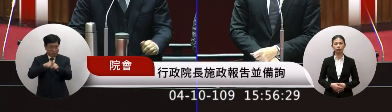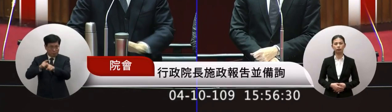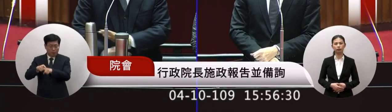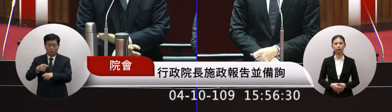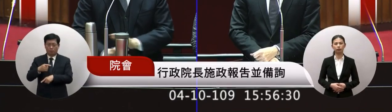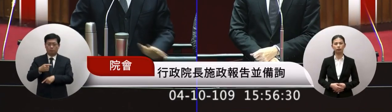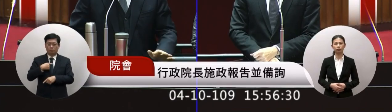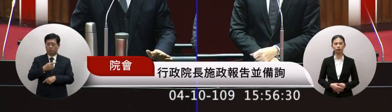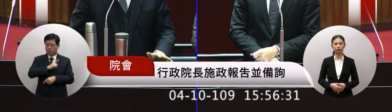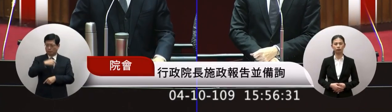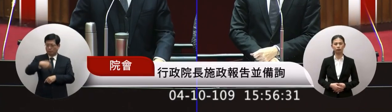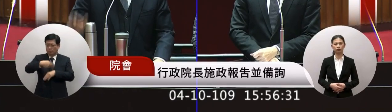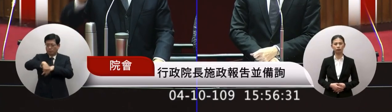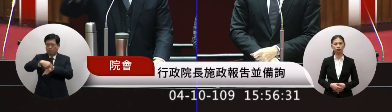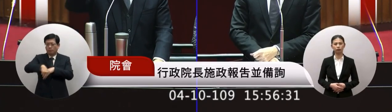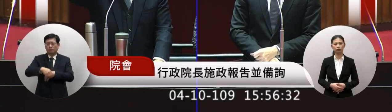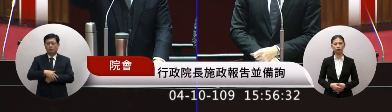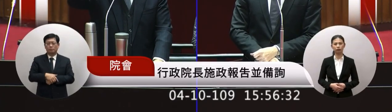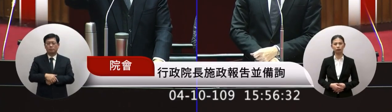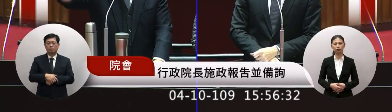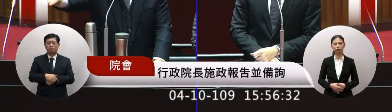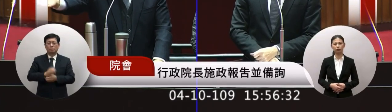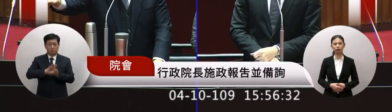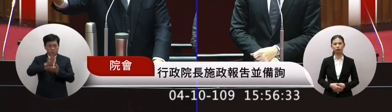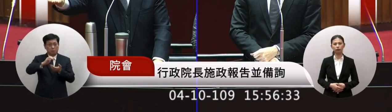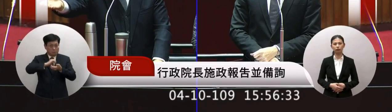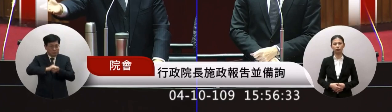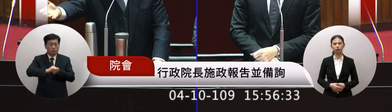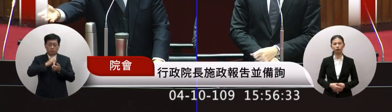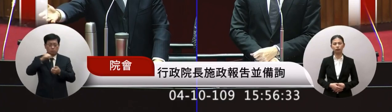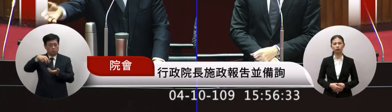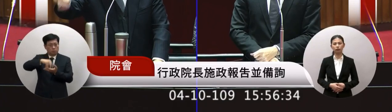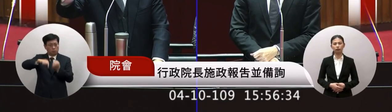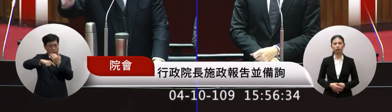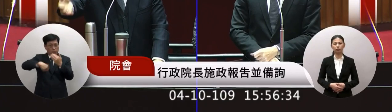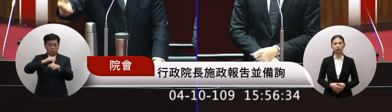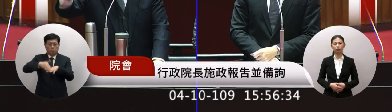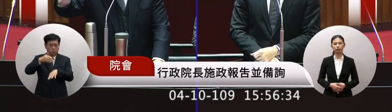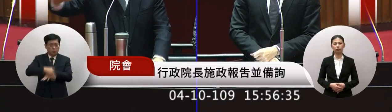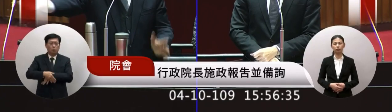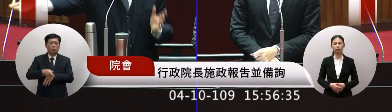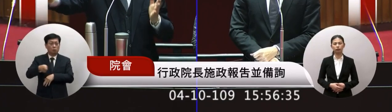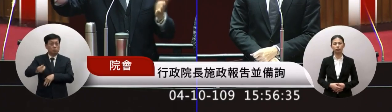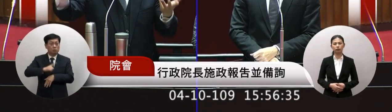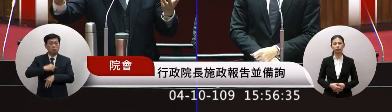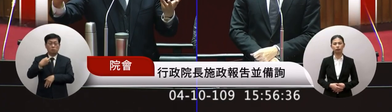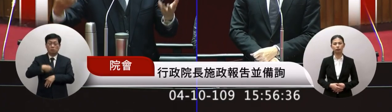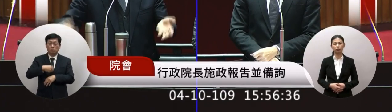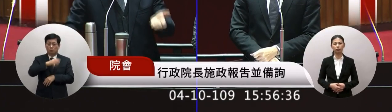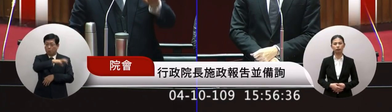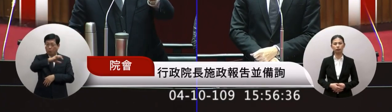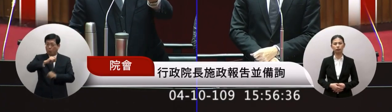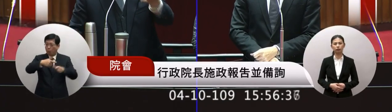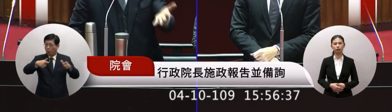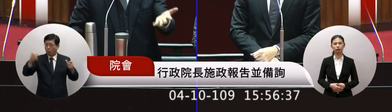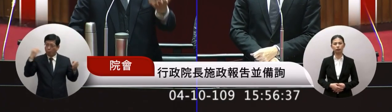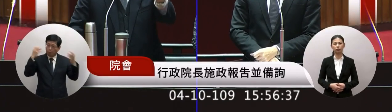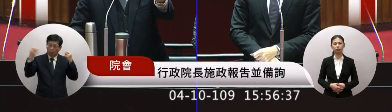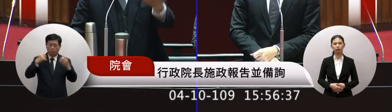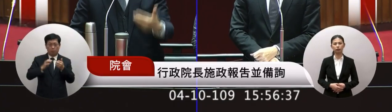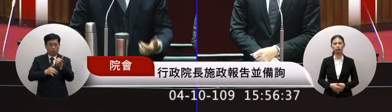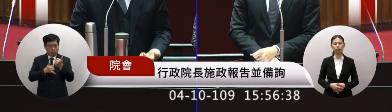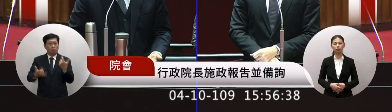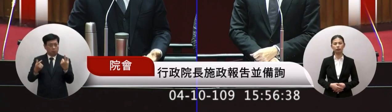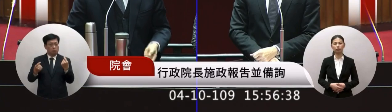完結來設計這將來一定是整個來自國民可能委員